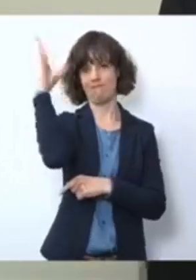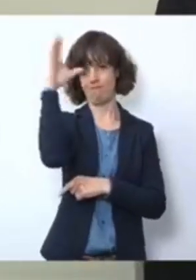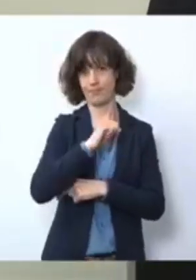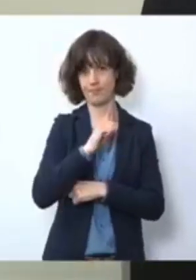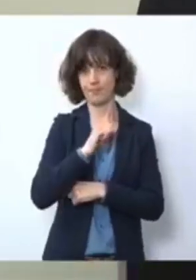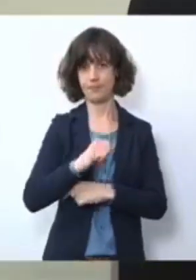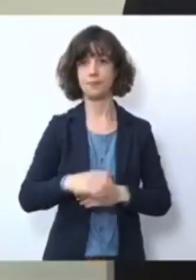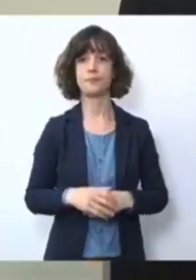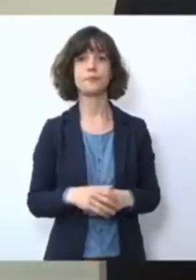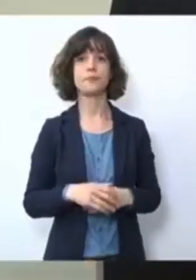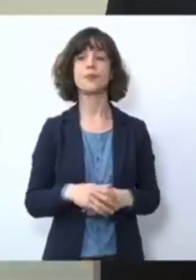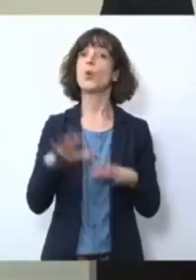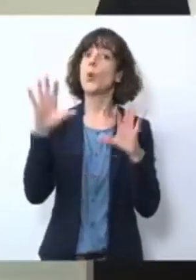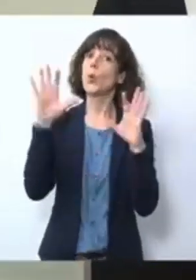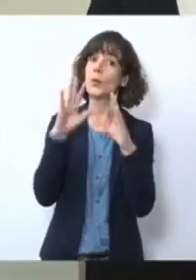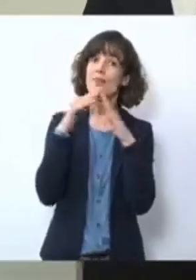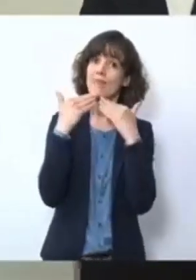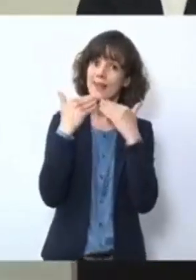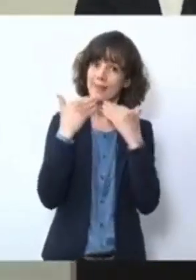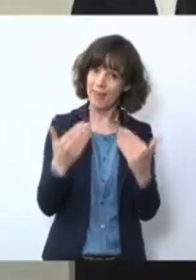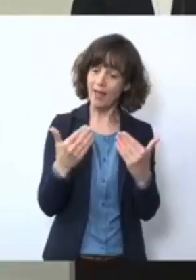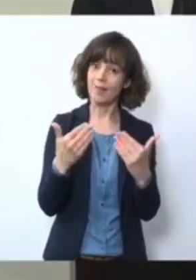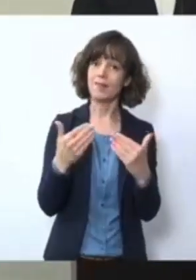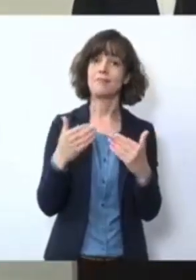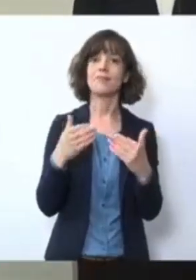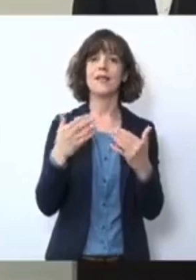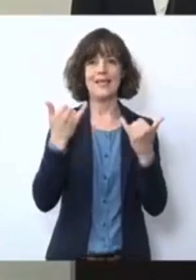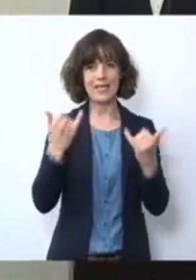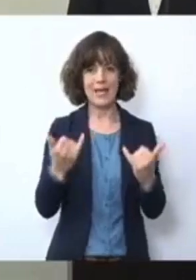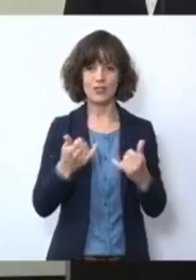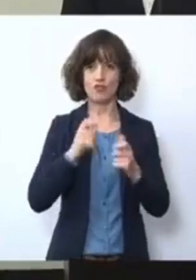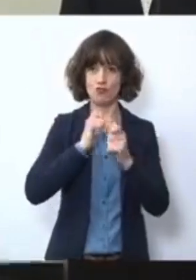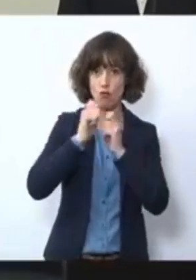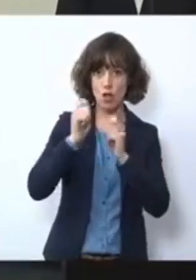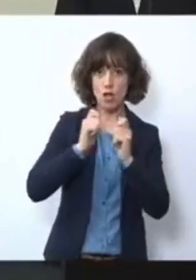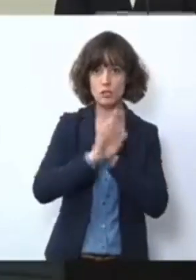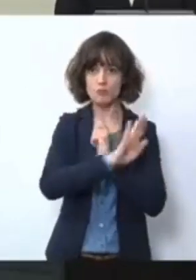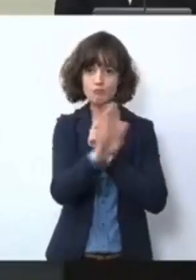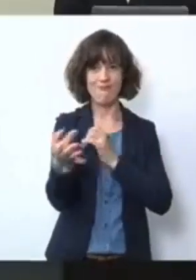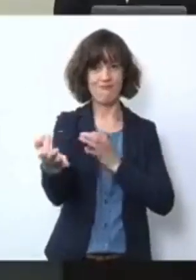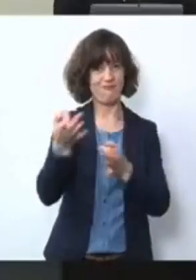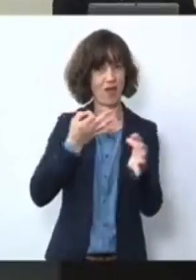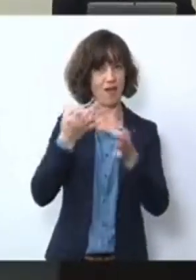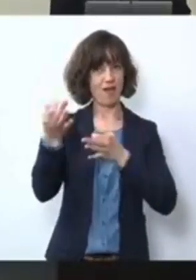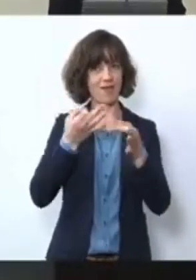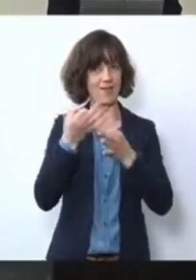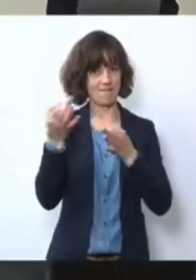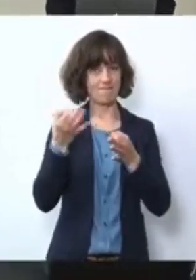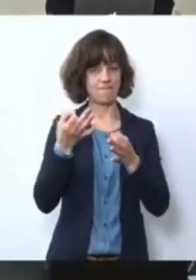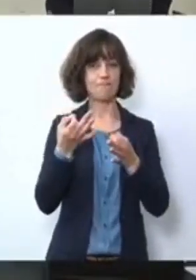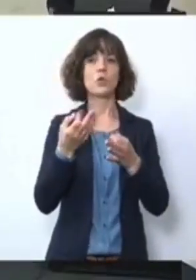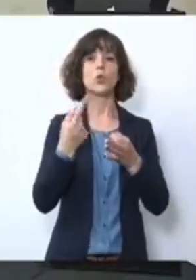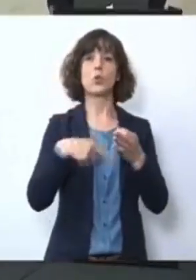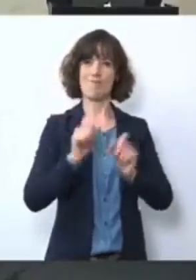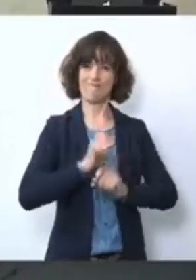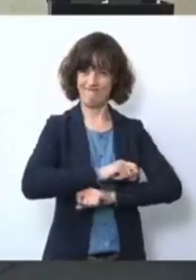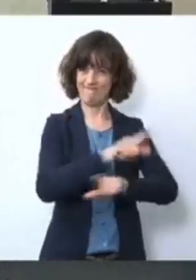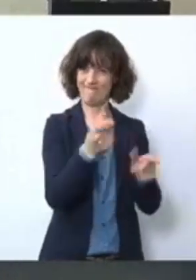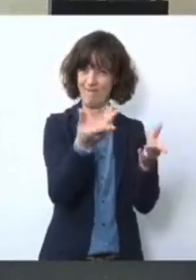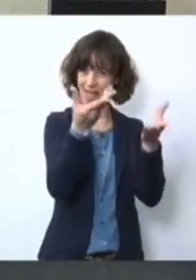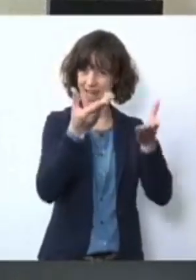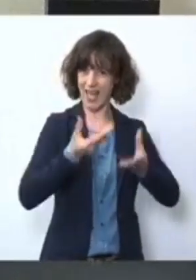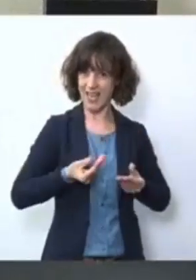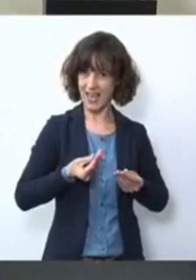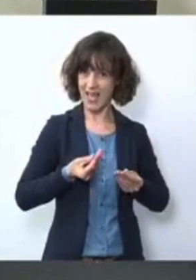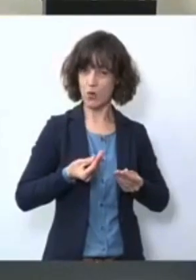Gut, vielen Dank. Dann kommen wir jetzt zu den Fragen der Journalisten. Wir haben über die Einladung einen Link verschickt, über